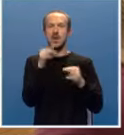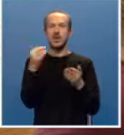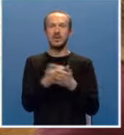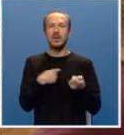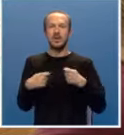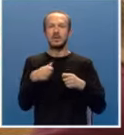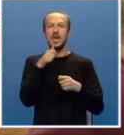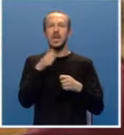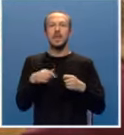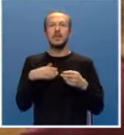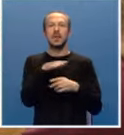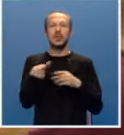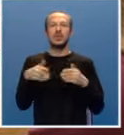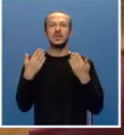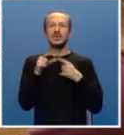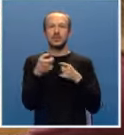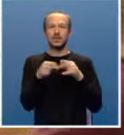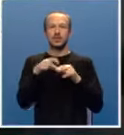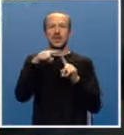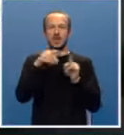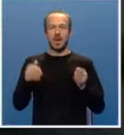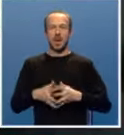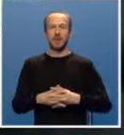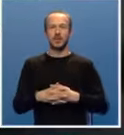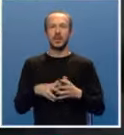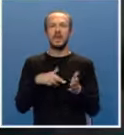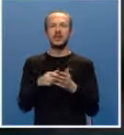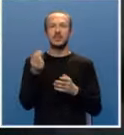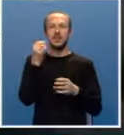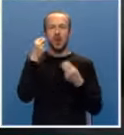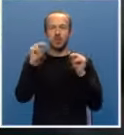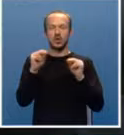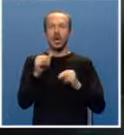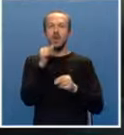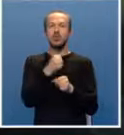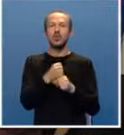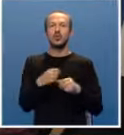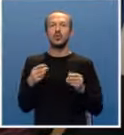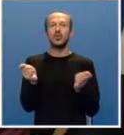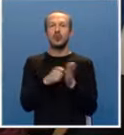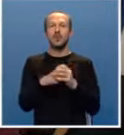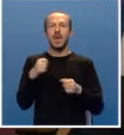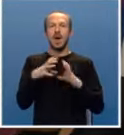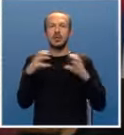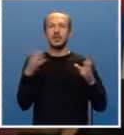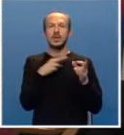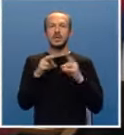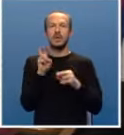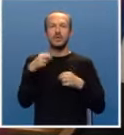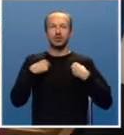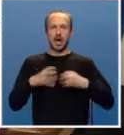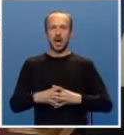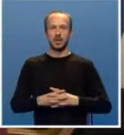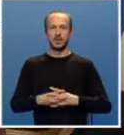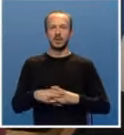pijace te partijernog uređenja Svetoslavskog hrama. Predsjednica Srpske je obećala i da će pomoći kupovinu autobusa za prevoz džaka